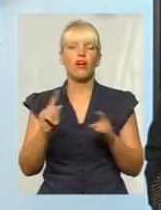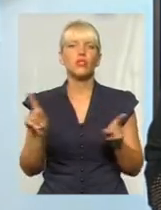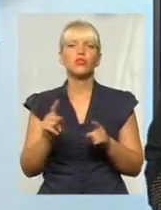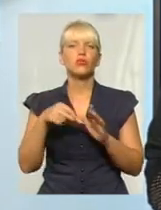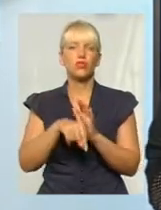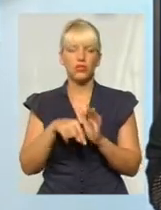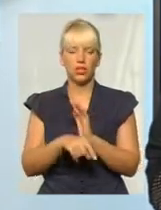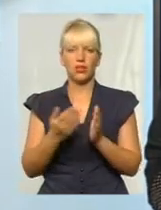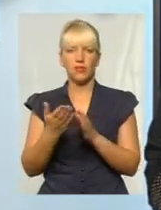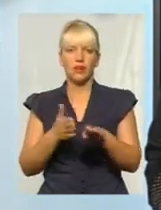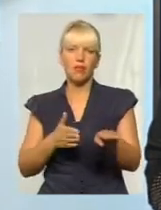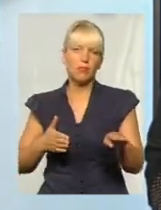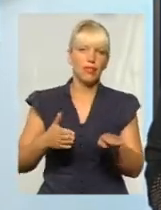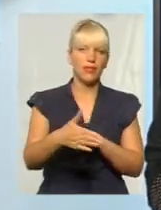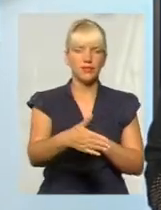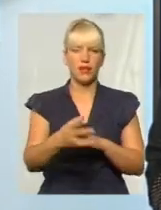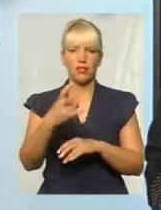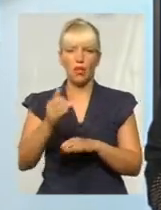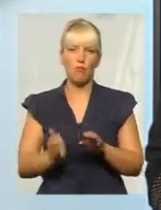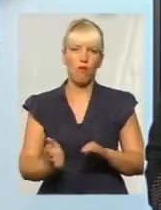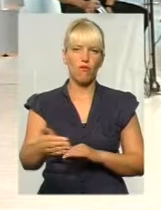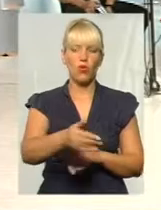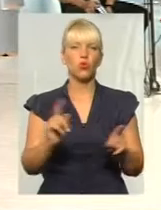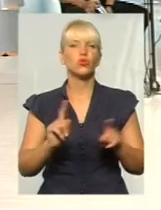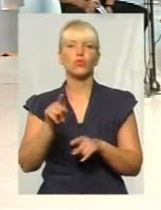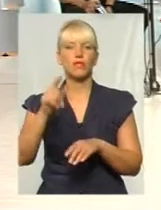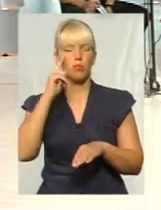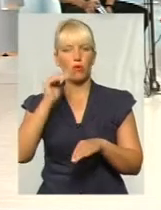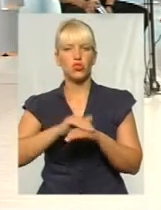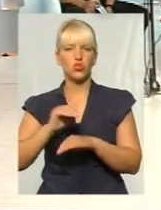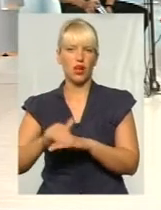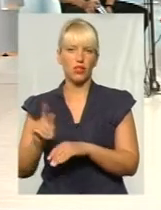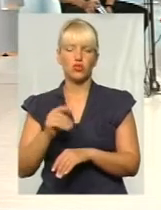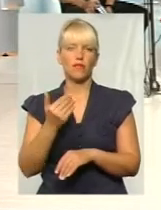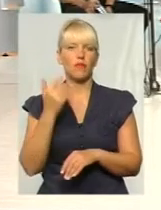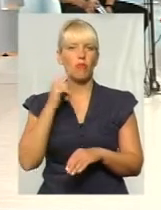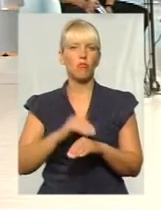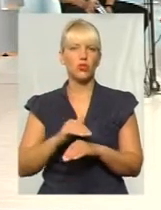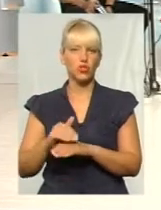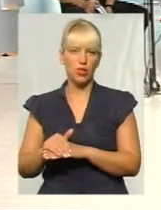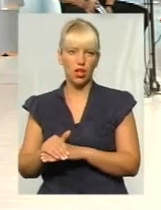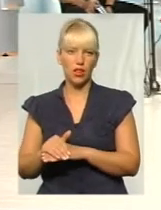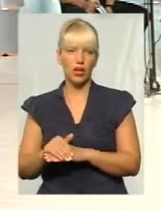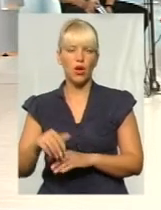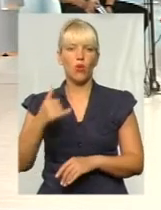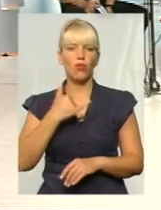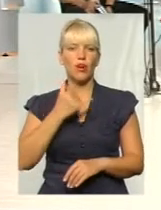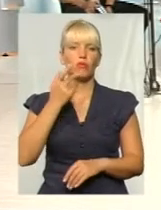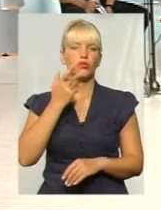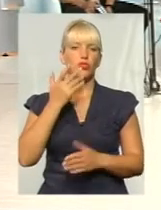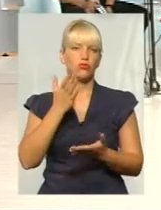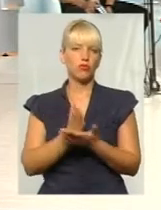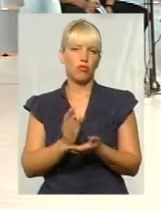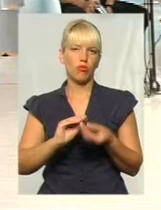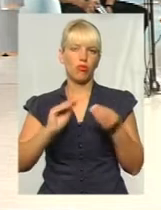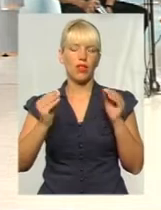прикладу, підрізають також на поворотах. Що ви помічали? Які випадки? Ну, особисто в мене постійно є проблема